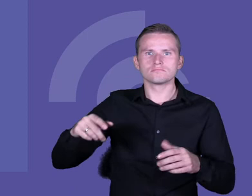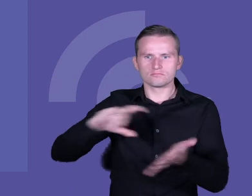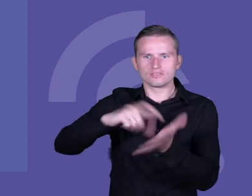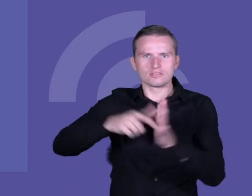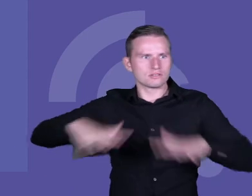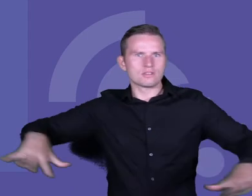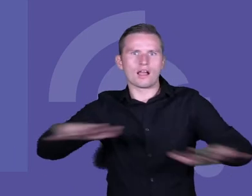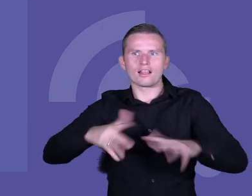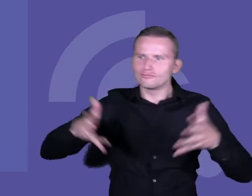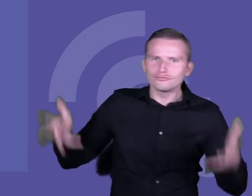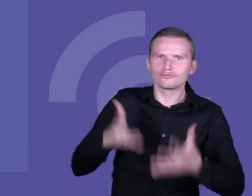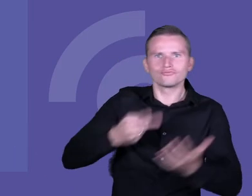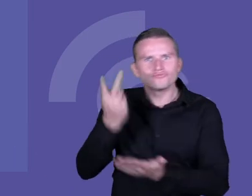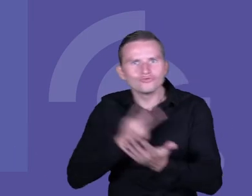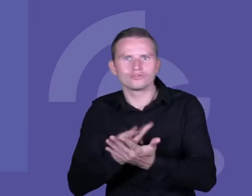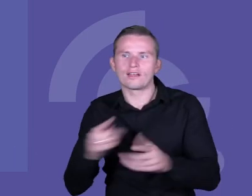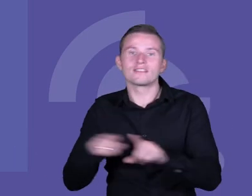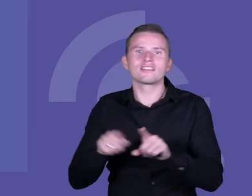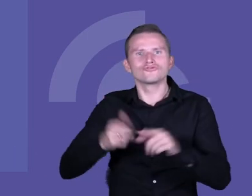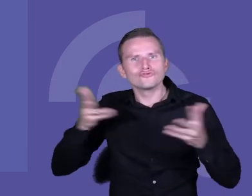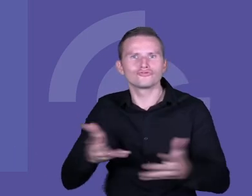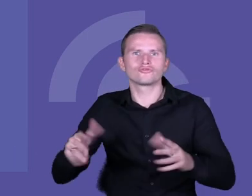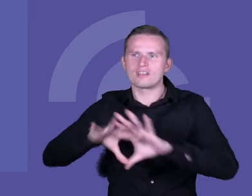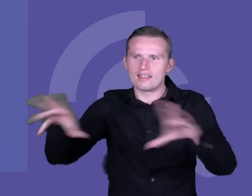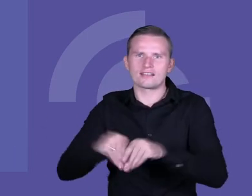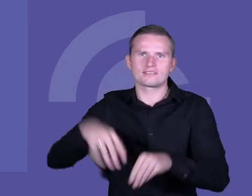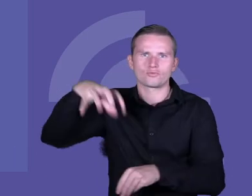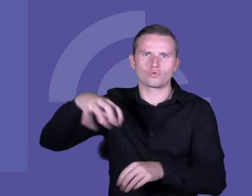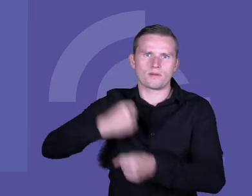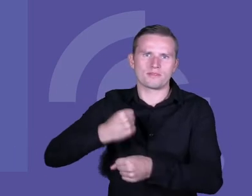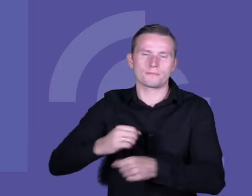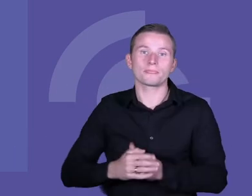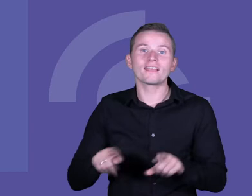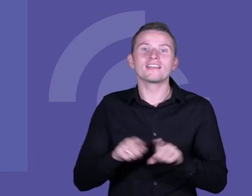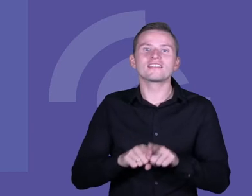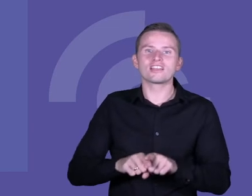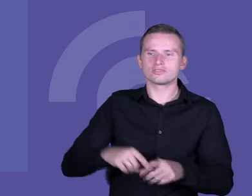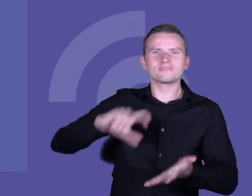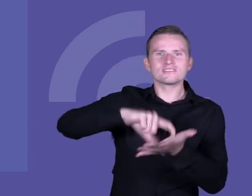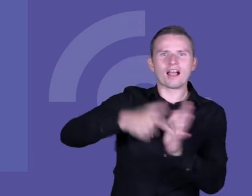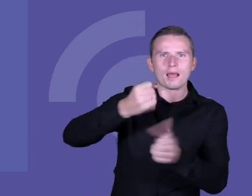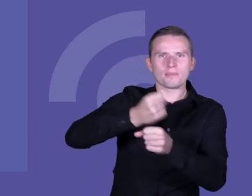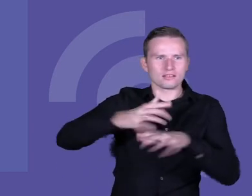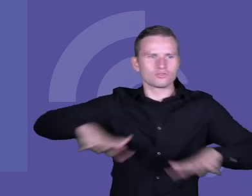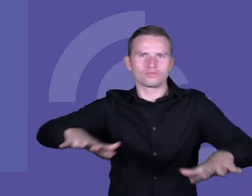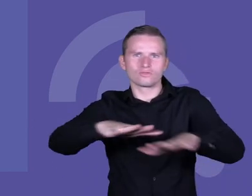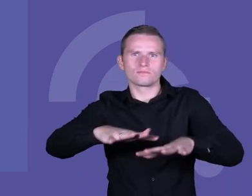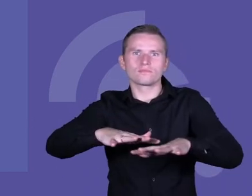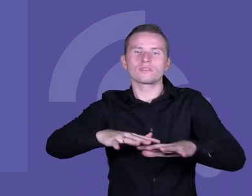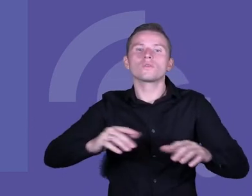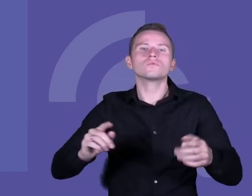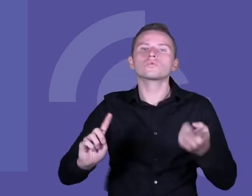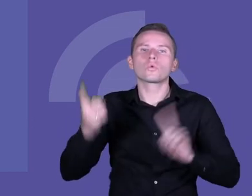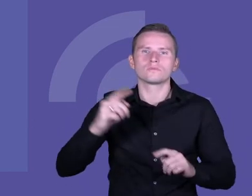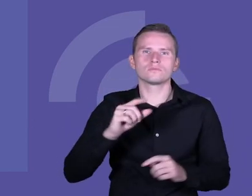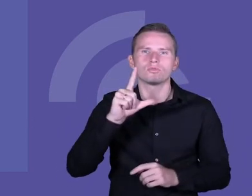wspólną pracę zespołową. Tutaj pracownia z Lublina, bardzo ją lubimy, bardzo dużo i często o niej mówimy,